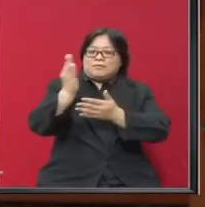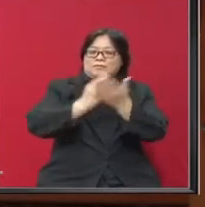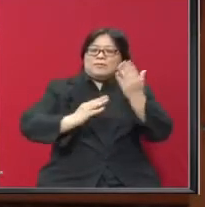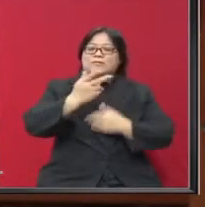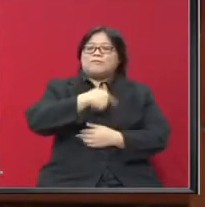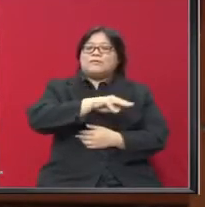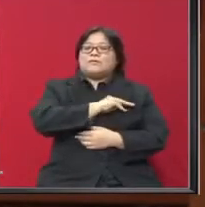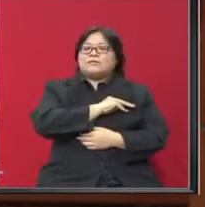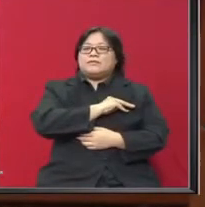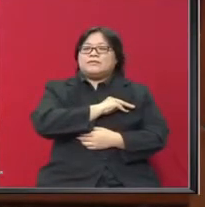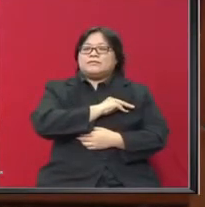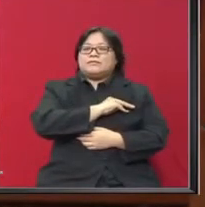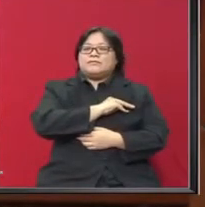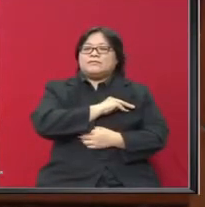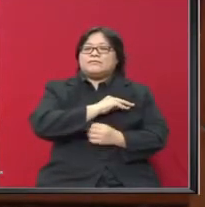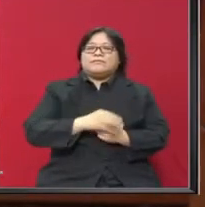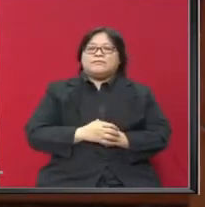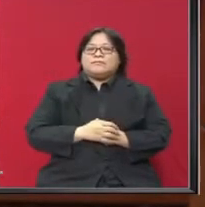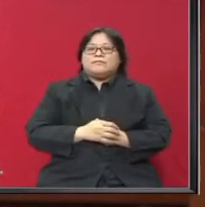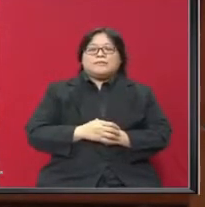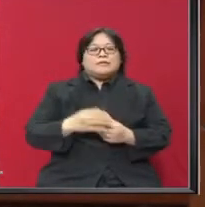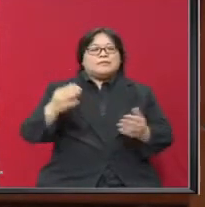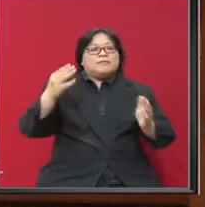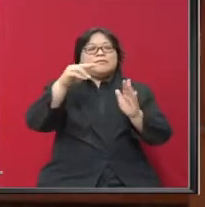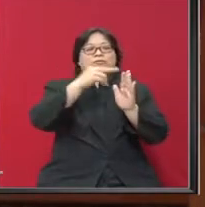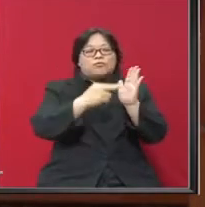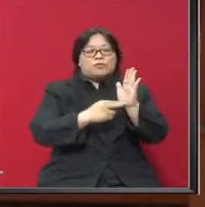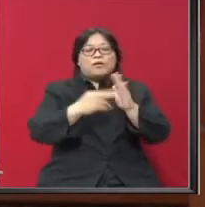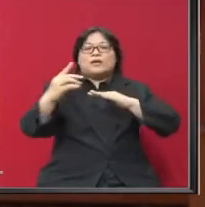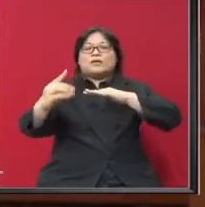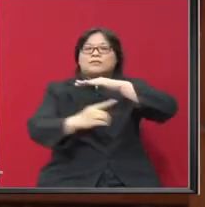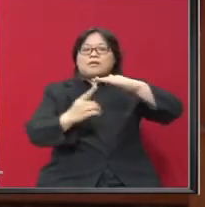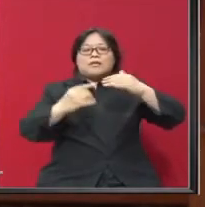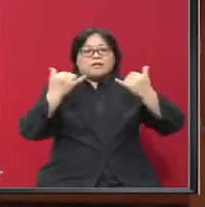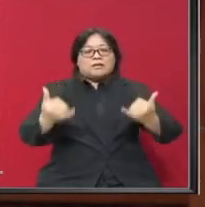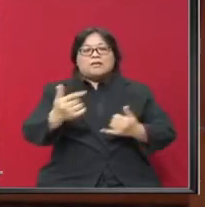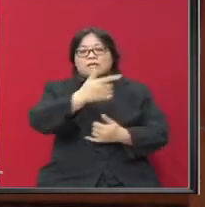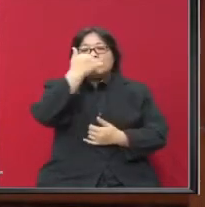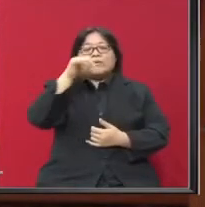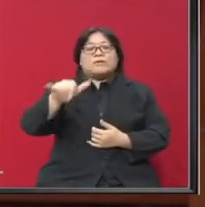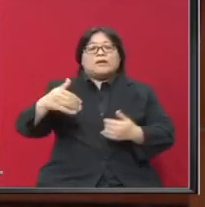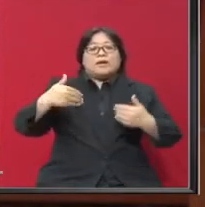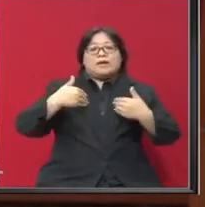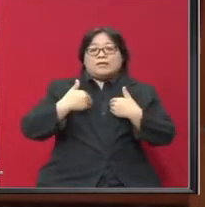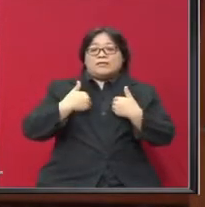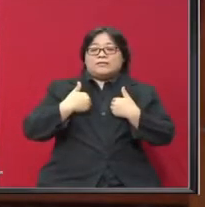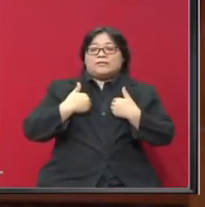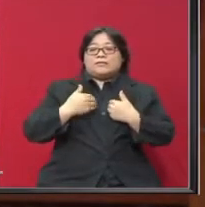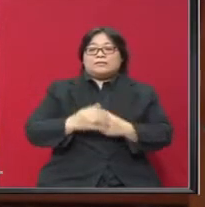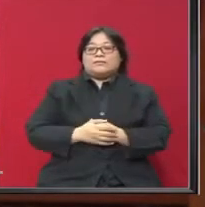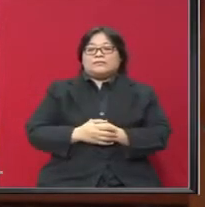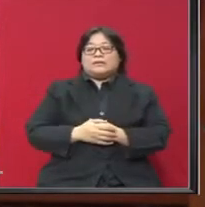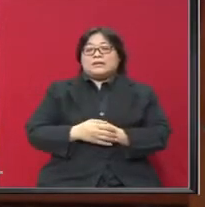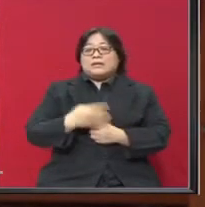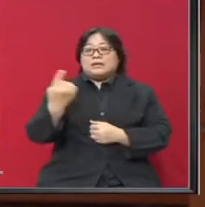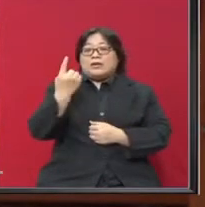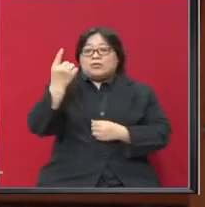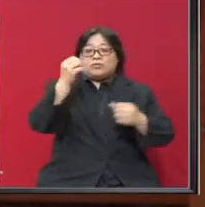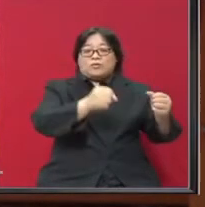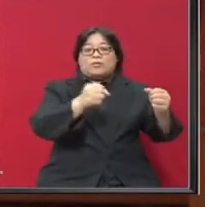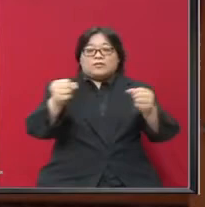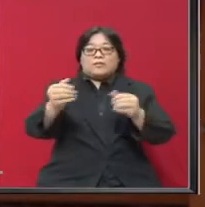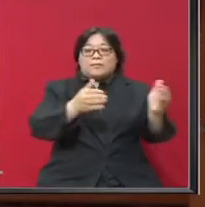kementerian Mengenai aspek perundangan dan dasar setiap ada Kerana ia terdapat dalam salah satu